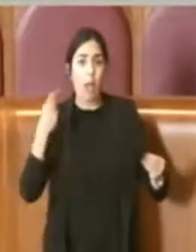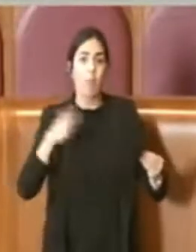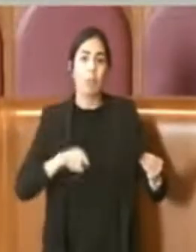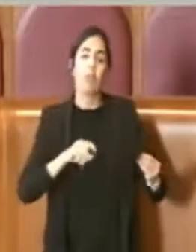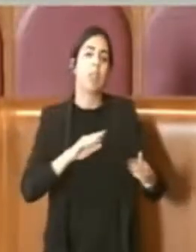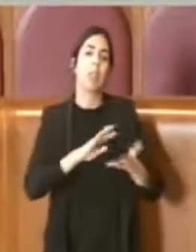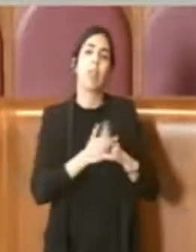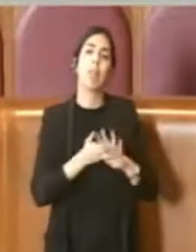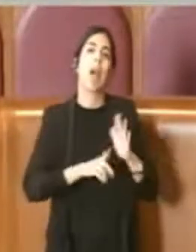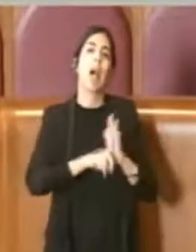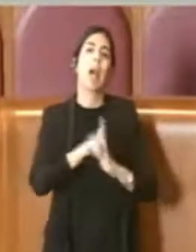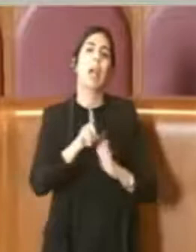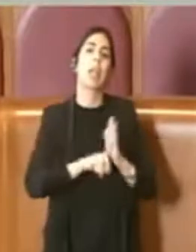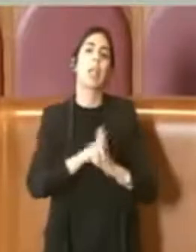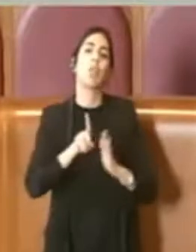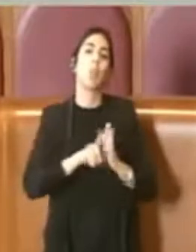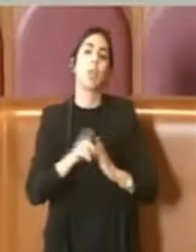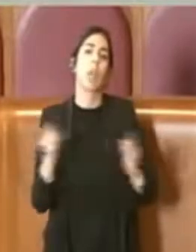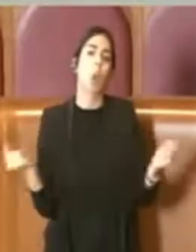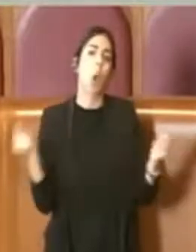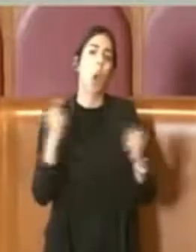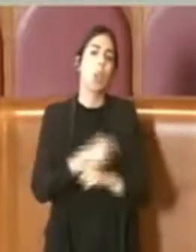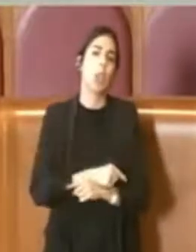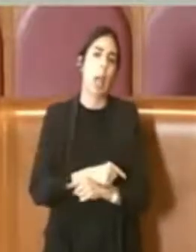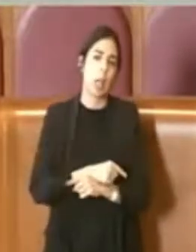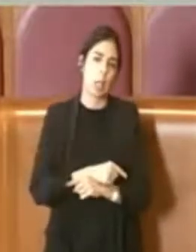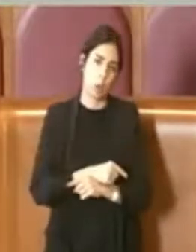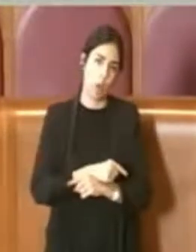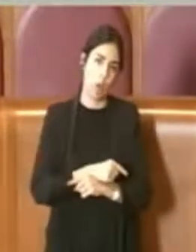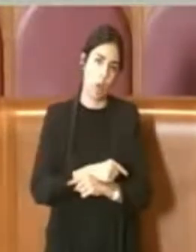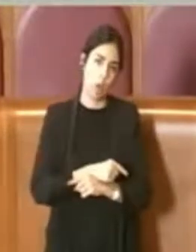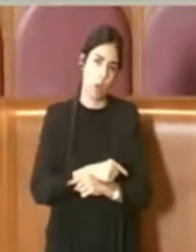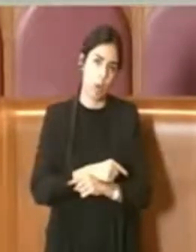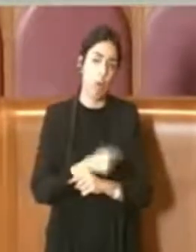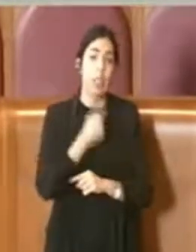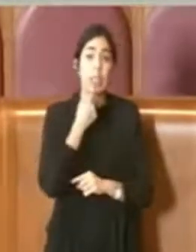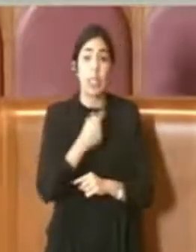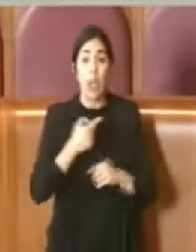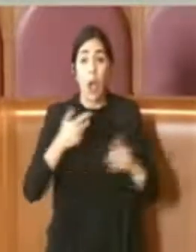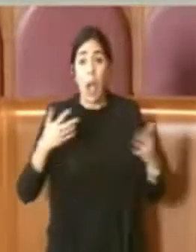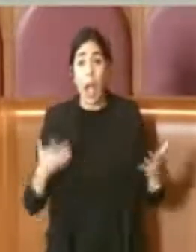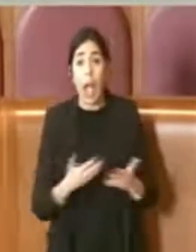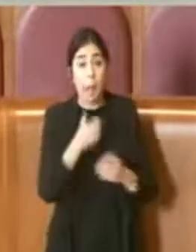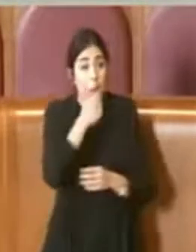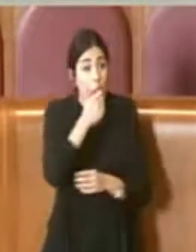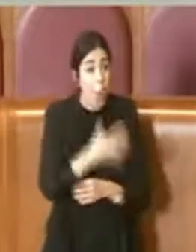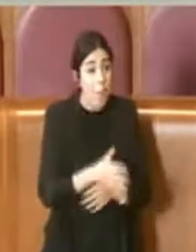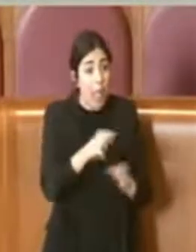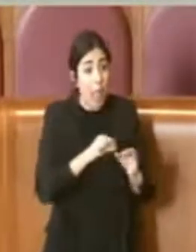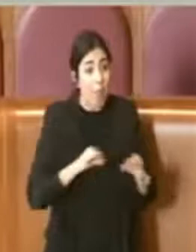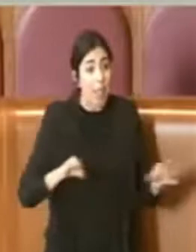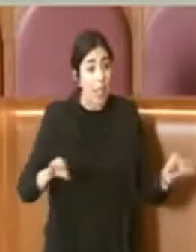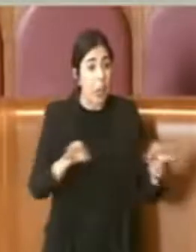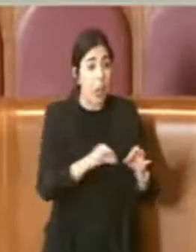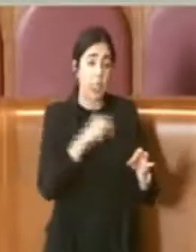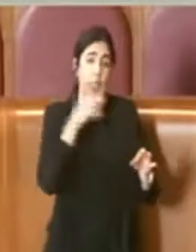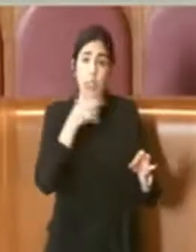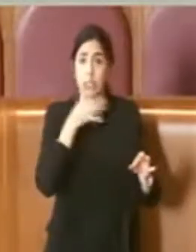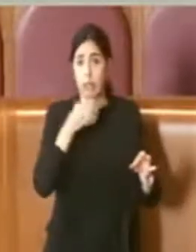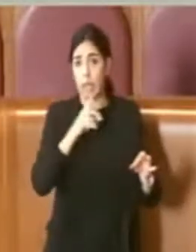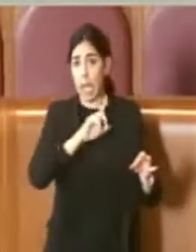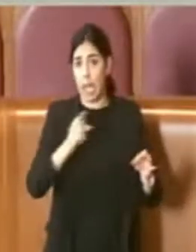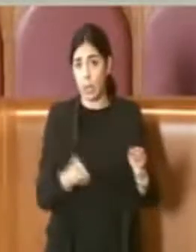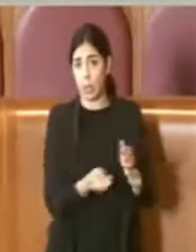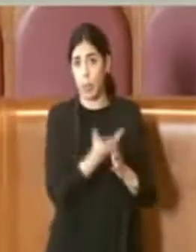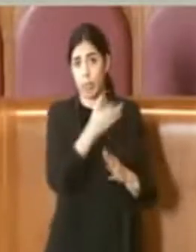ovvero che arrivi a averne meno, se mi dici almeno mille metri quadri, in diecimila metri quadri. Dunque l'abbiamo eliminata.